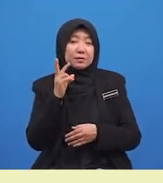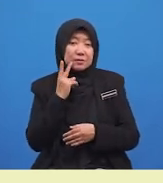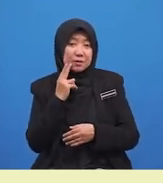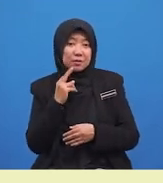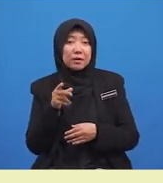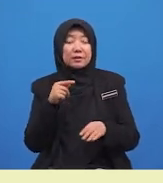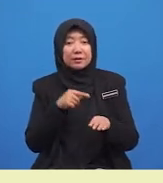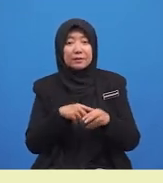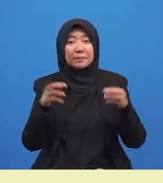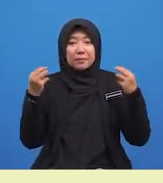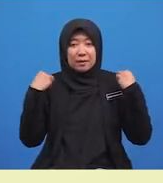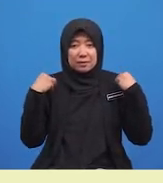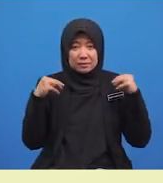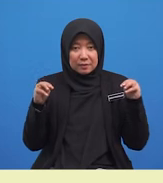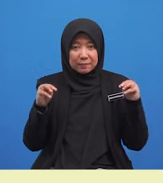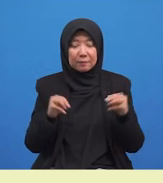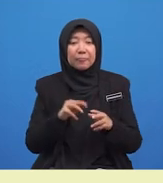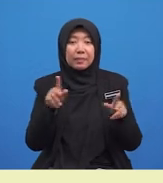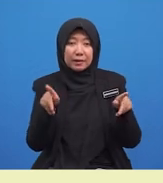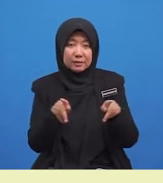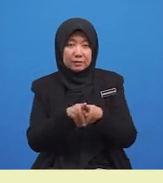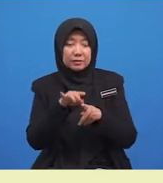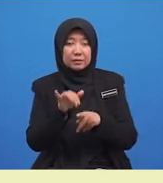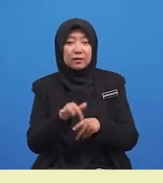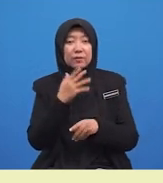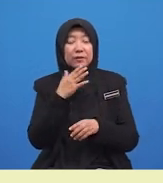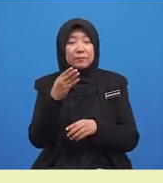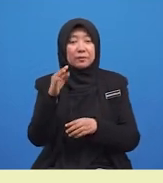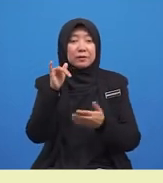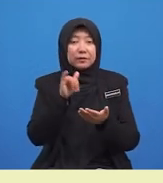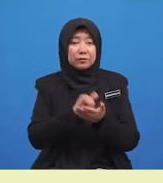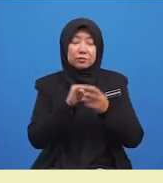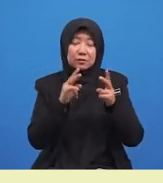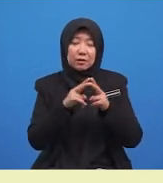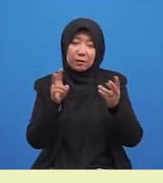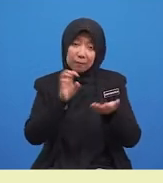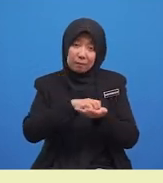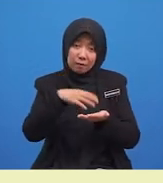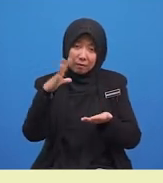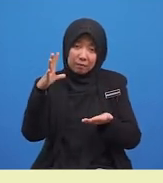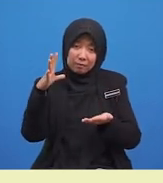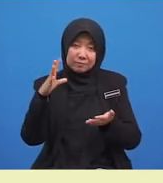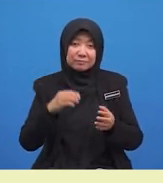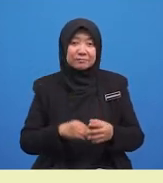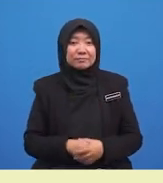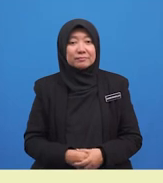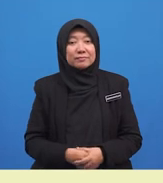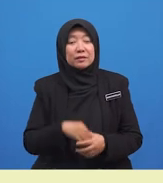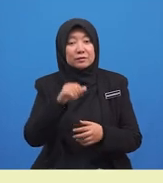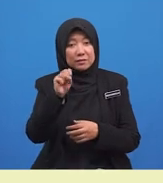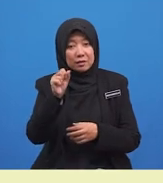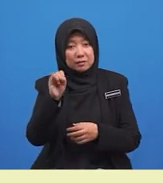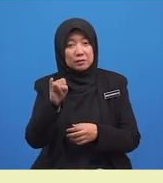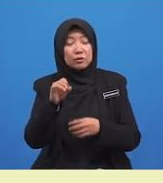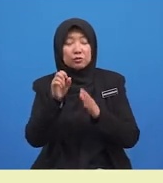-sayuran di pasar. Kasut yang berwarna biru itu sangat mahal. Sasi